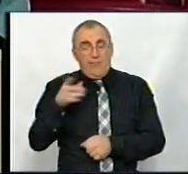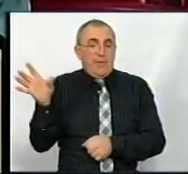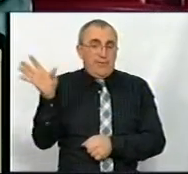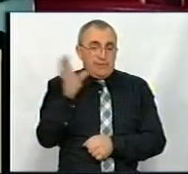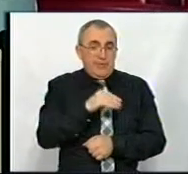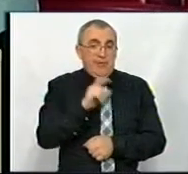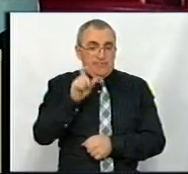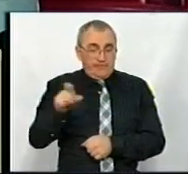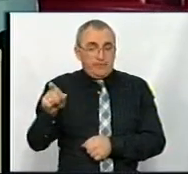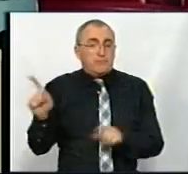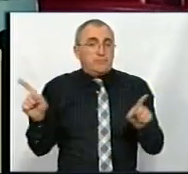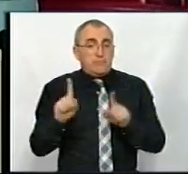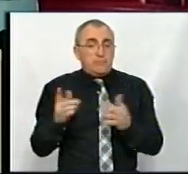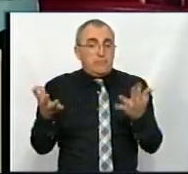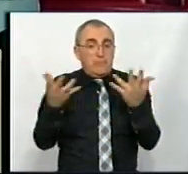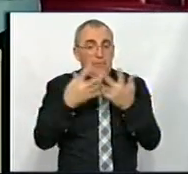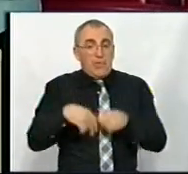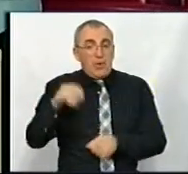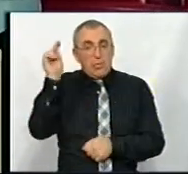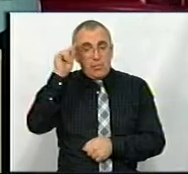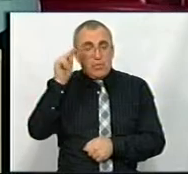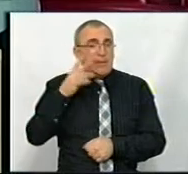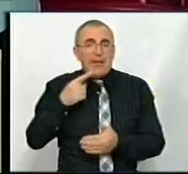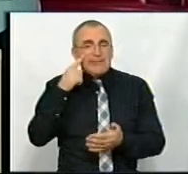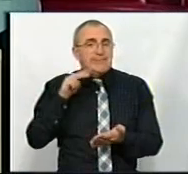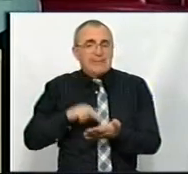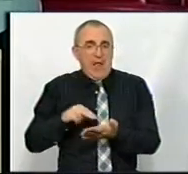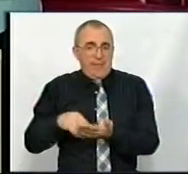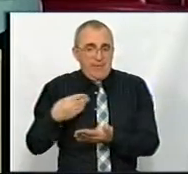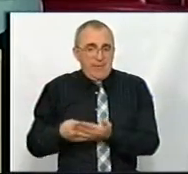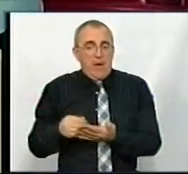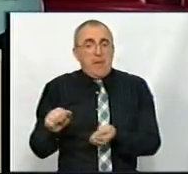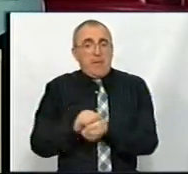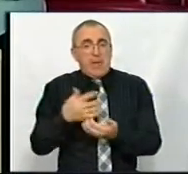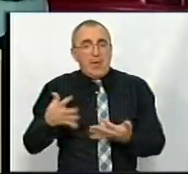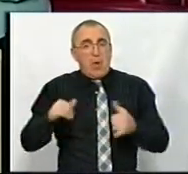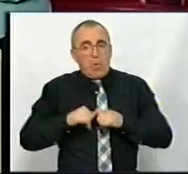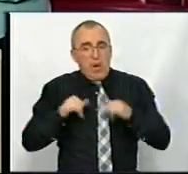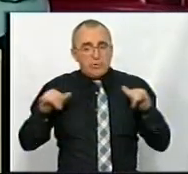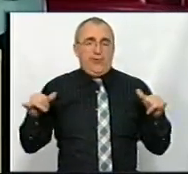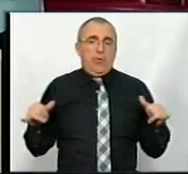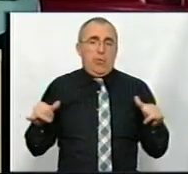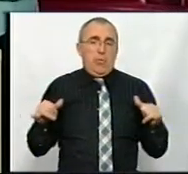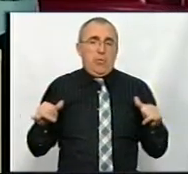всі кандидати, що кількість студентів – це не тільки ж ставки. Ми говоримо про матеріальний розвиток, про